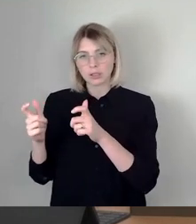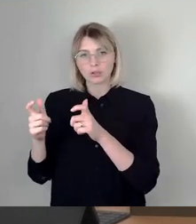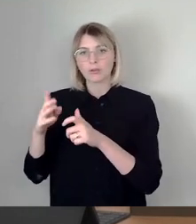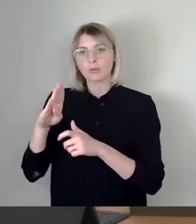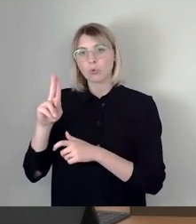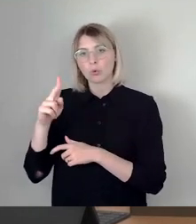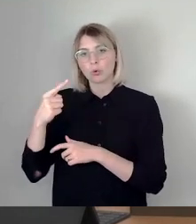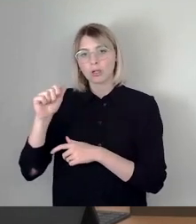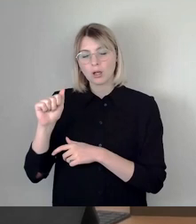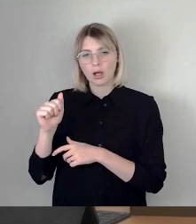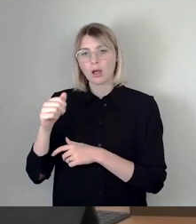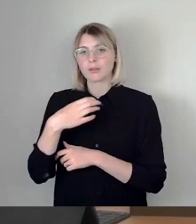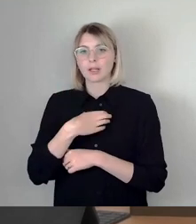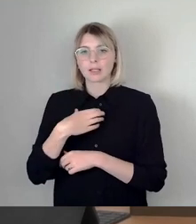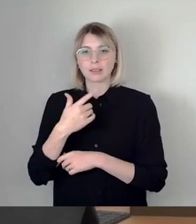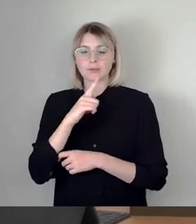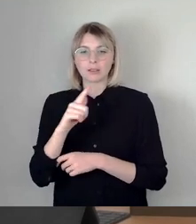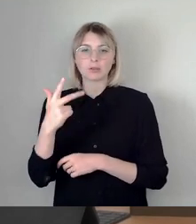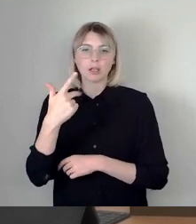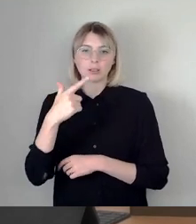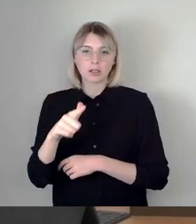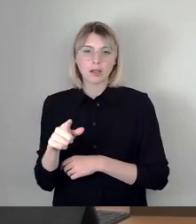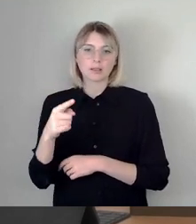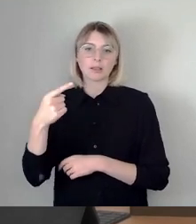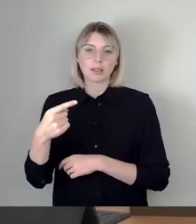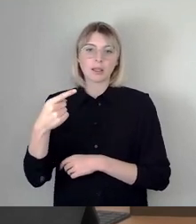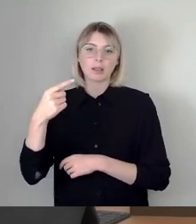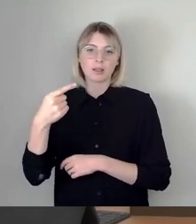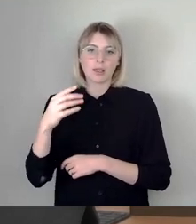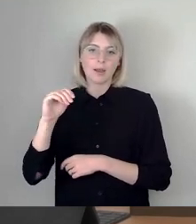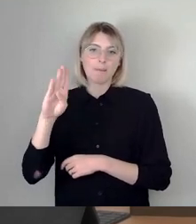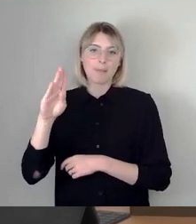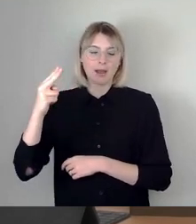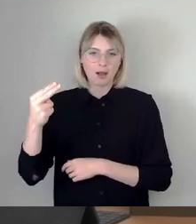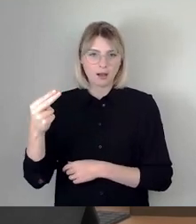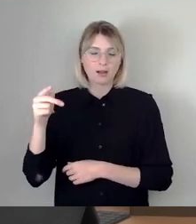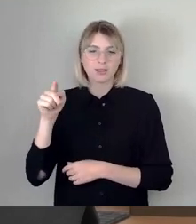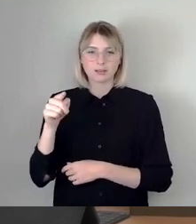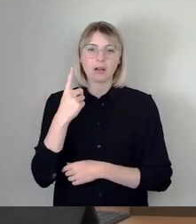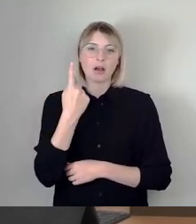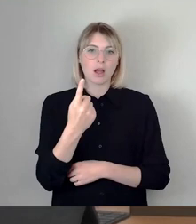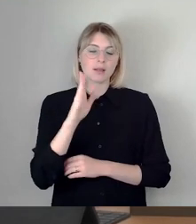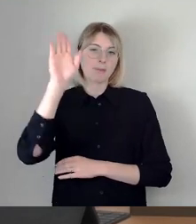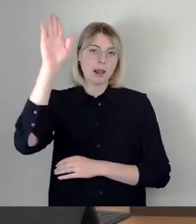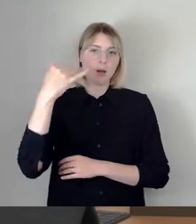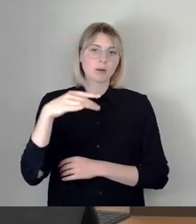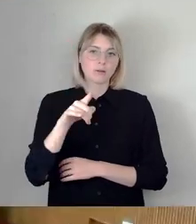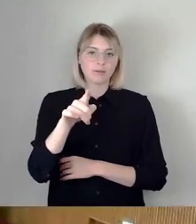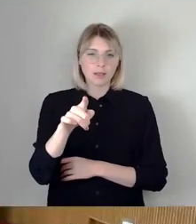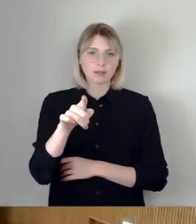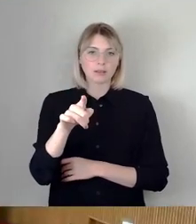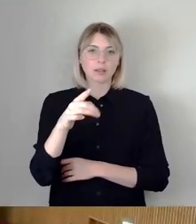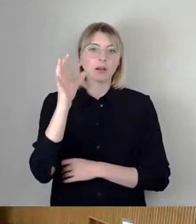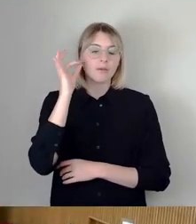2033 G GmbH. Und hier ist mir eine Wortmeldung signalisiert worden. Frau Dr.